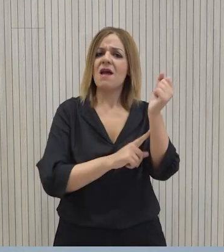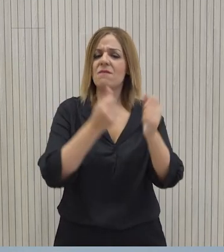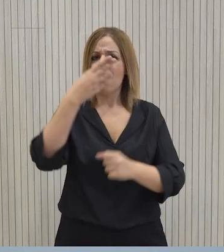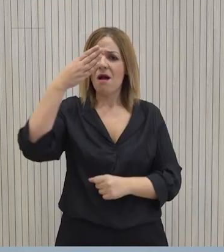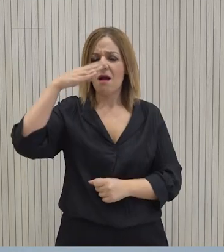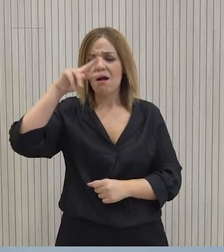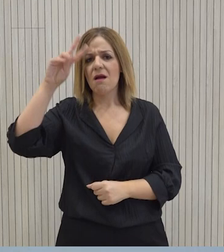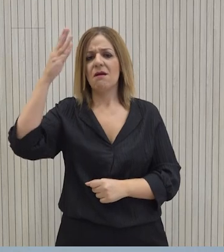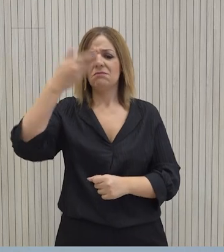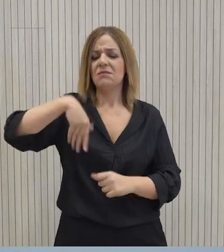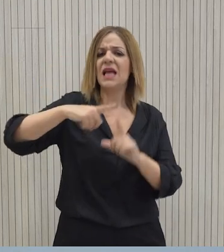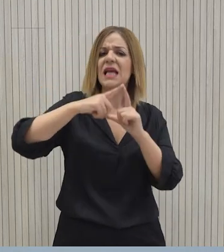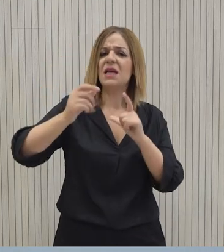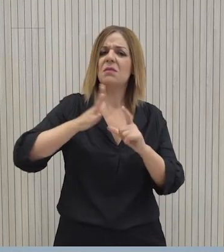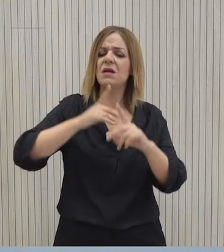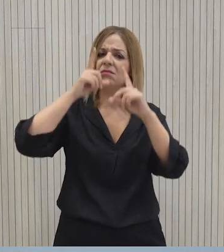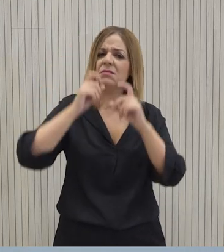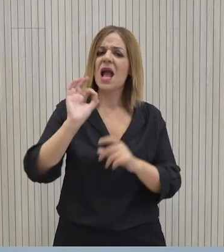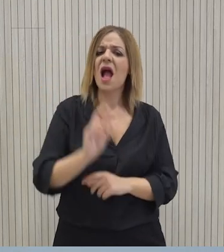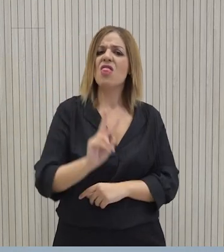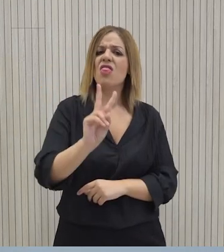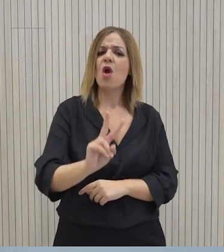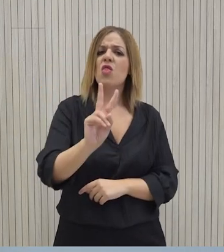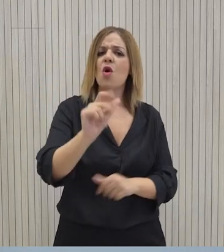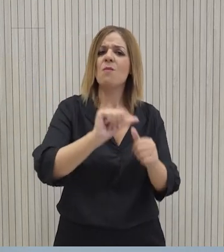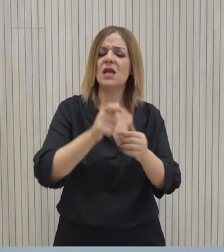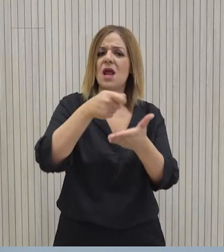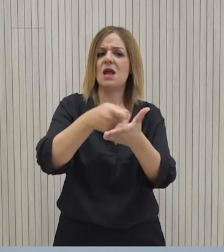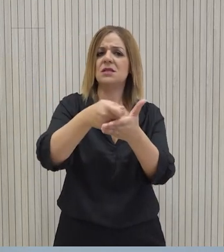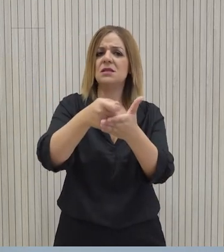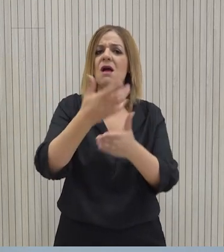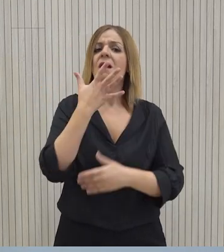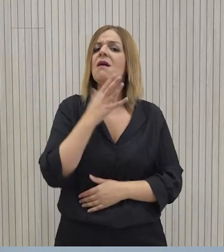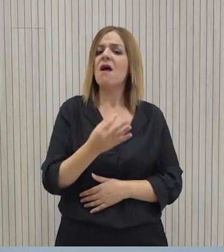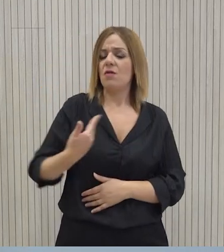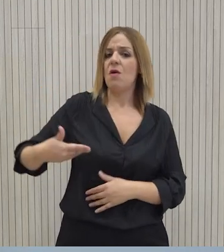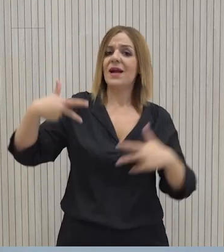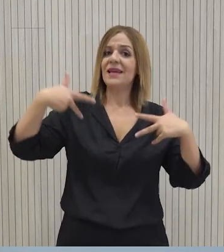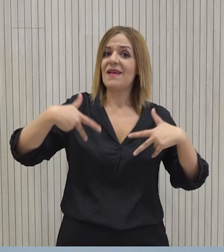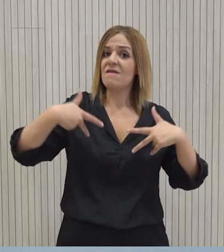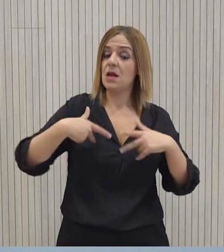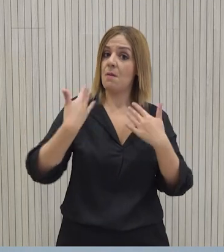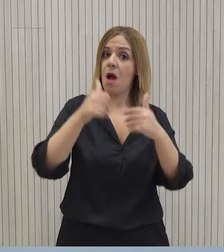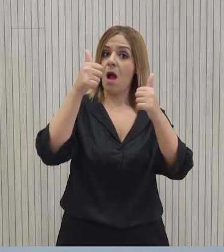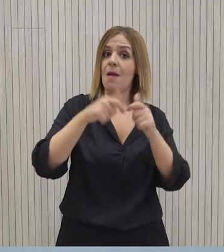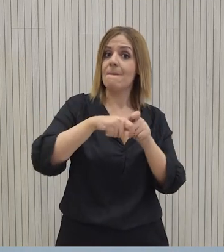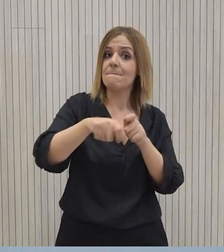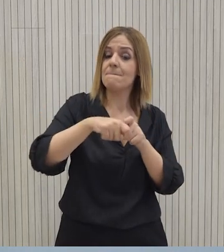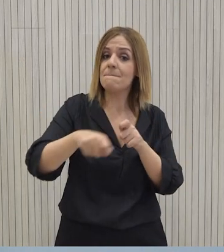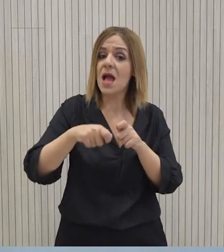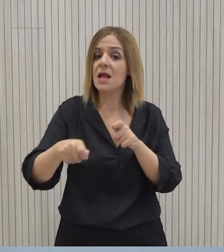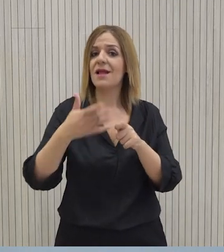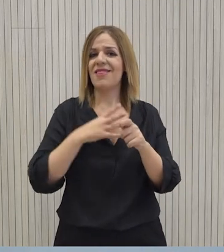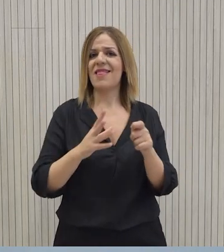κατανοητής, στα Κύπρια νοικοκυριά κάθε δίμηνο να καταβάλουν. Και είναι γι' αυτό ακριβώς τον λόγο που στα μέτρα που η κυβέρνηση έχει αναγκοινώσει αλλά και στα μέτρα που αξιολογούνται η